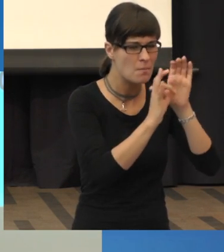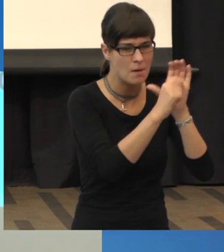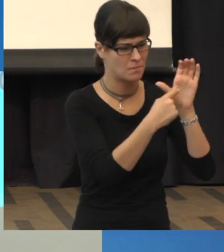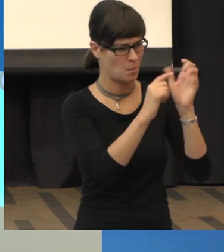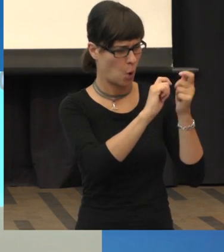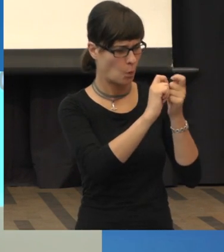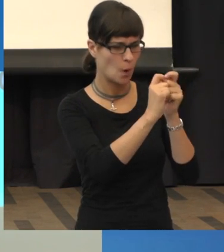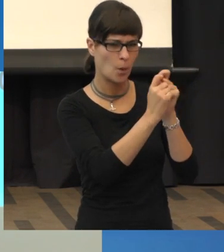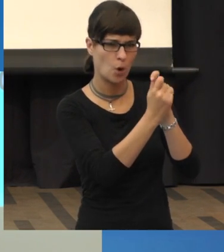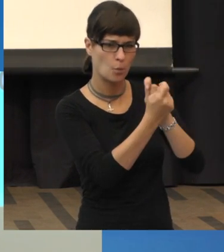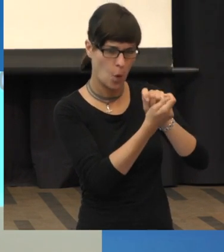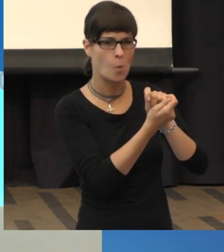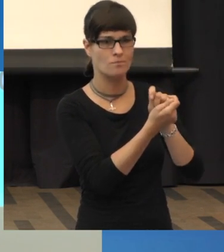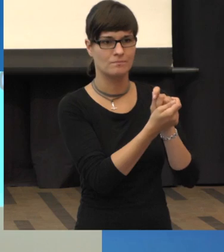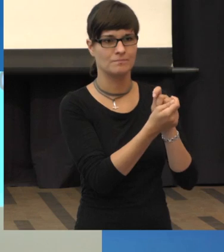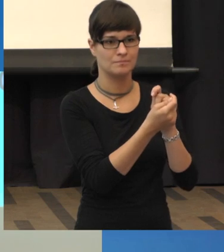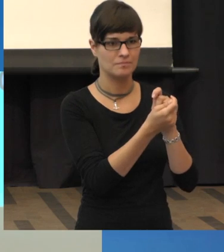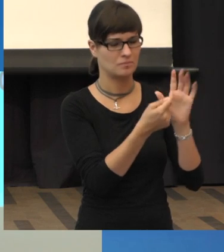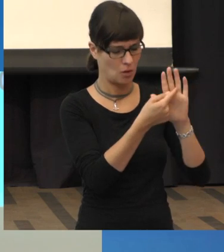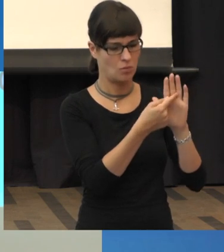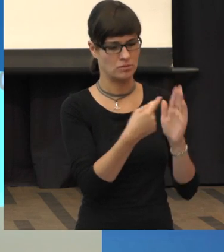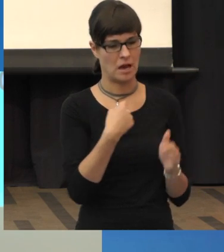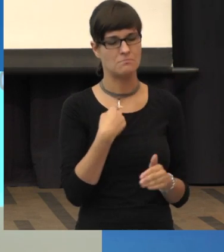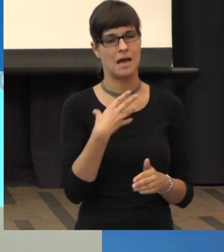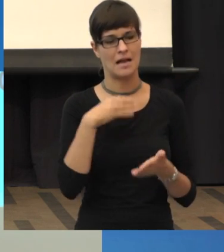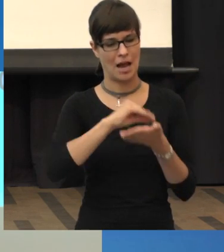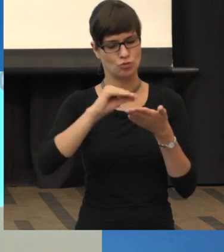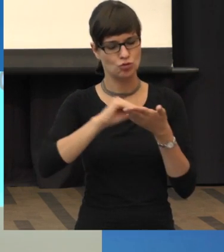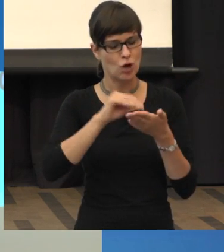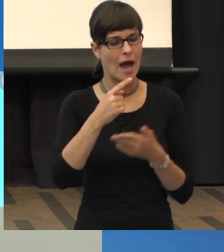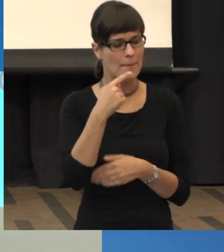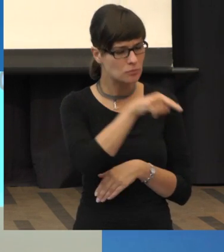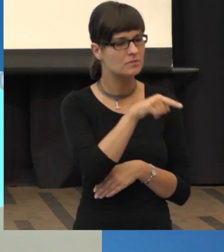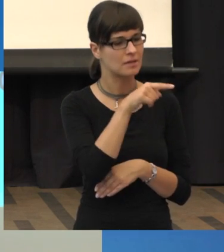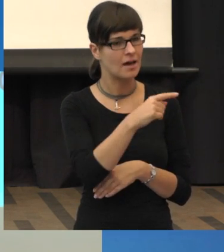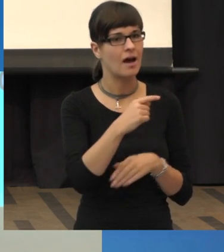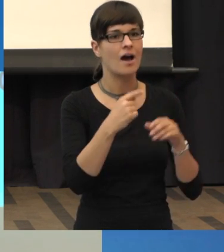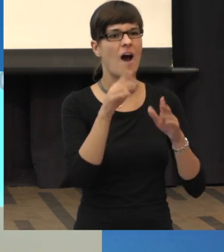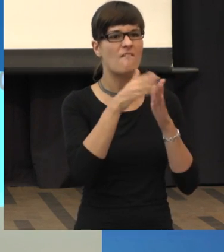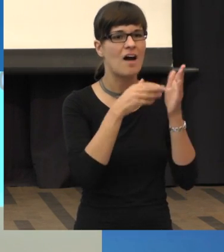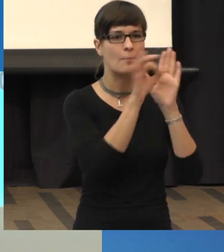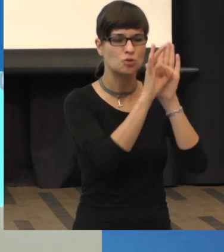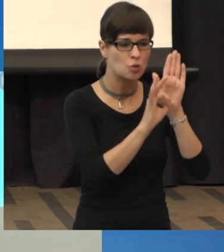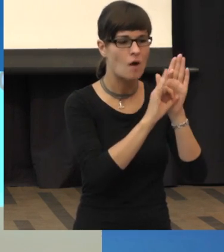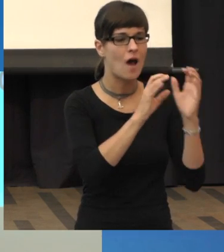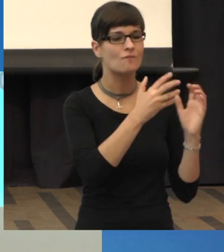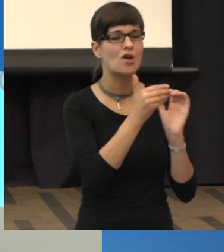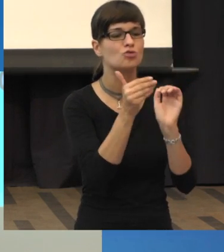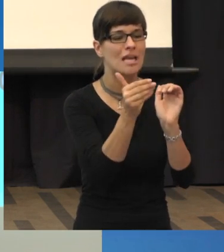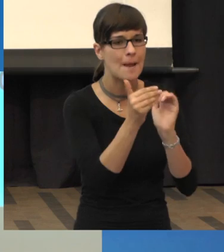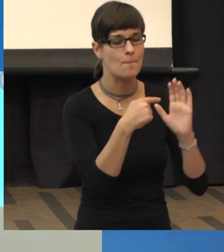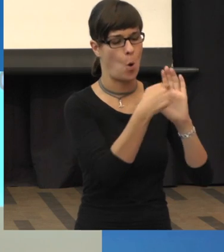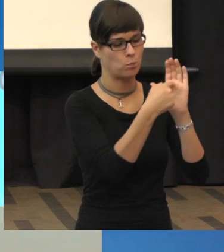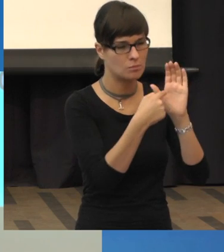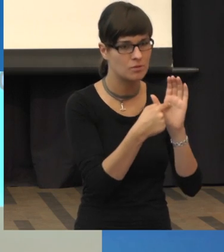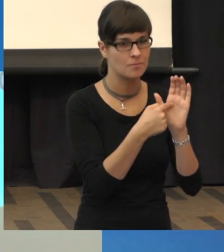Netzhaut, was sich dann verändert. Dann schreiben wir ins Krankenblatt Pigmentepithelverschiebungen oder Drusenbildungen. Und